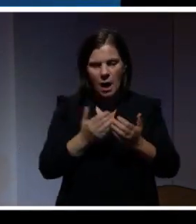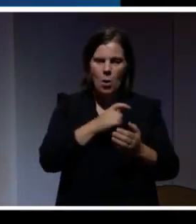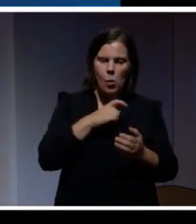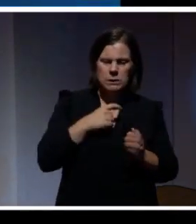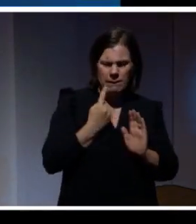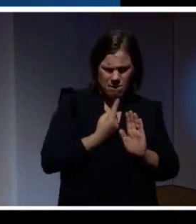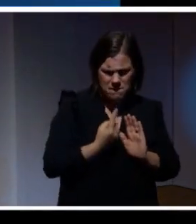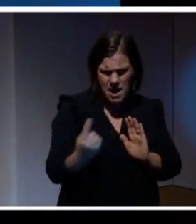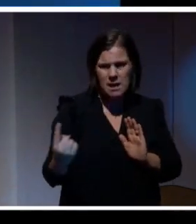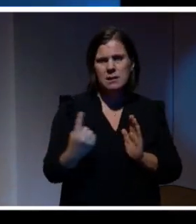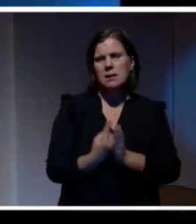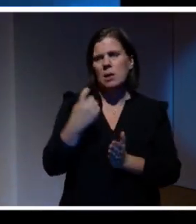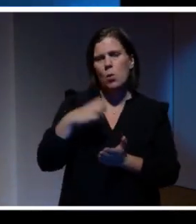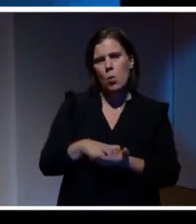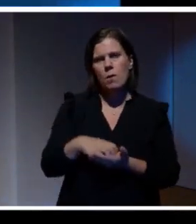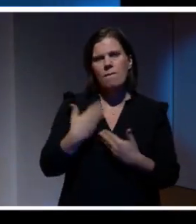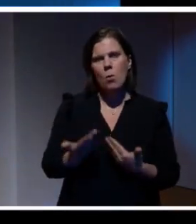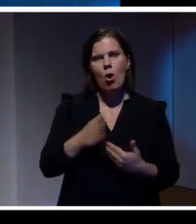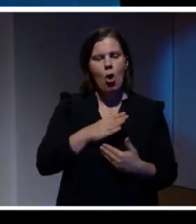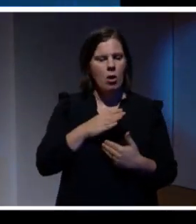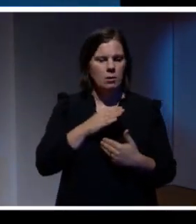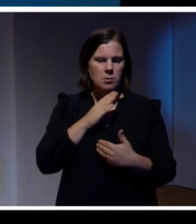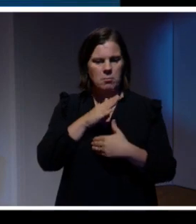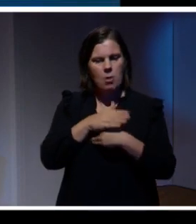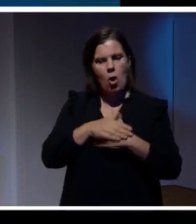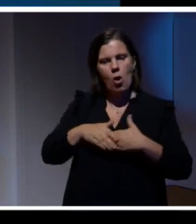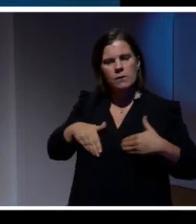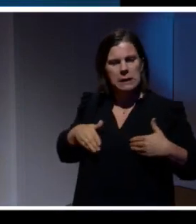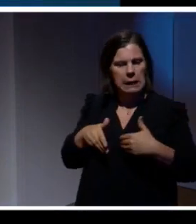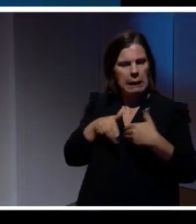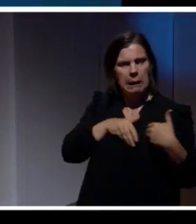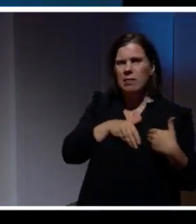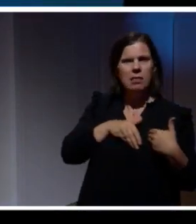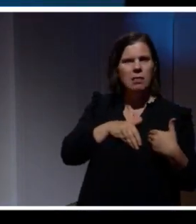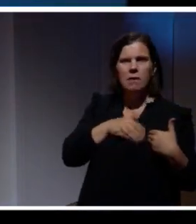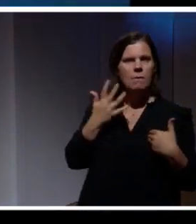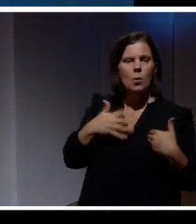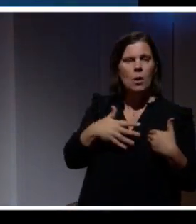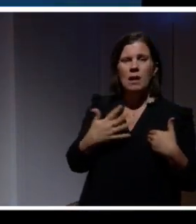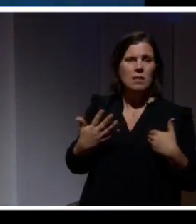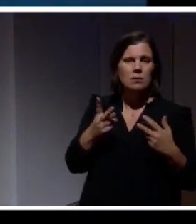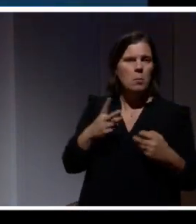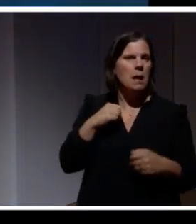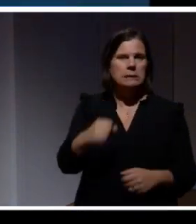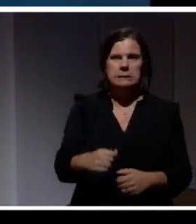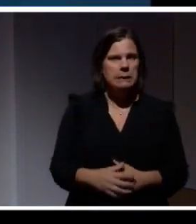varje situation kunna nå avskildhet, den håller inte som begrepp, åtminstone inte ensamt.